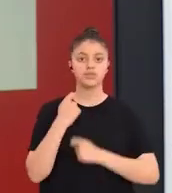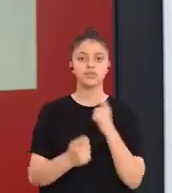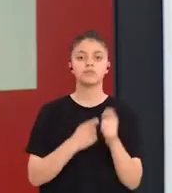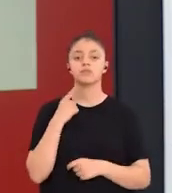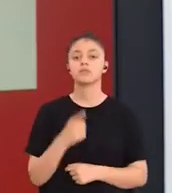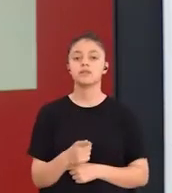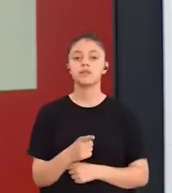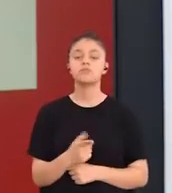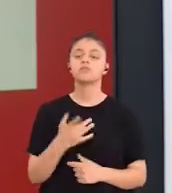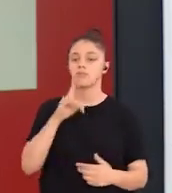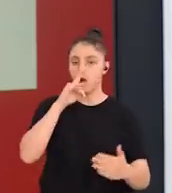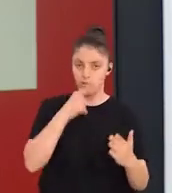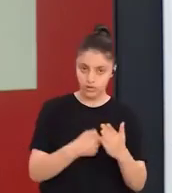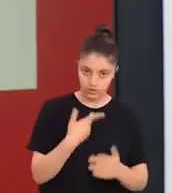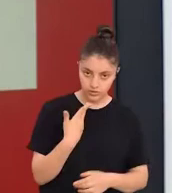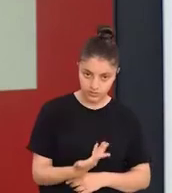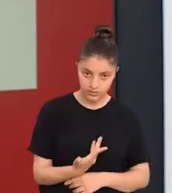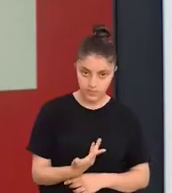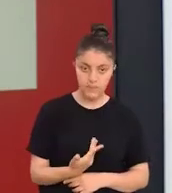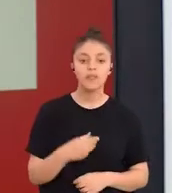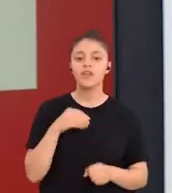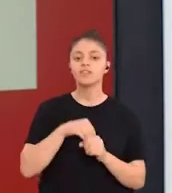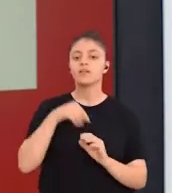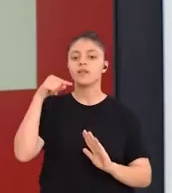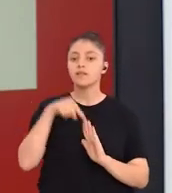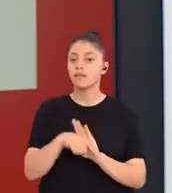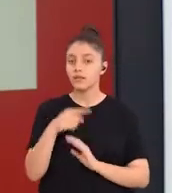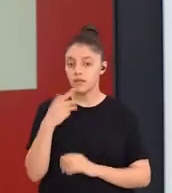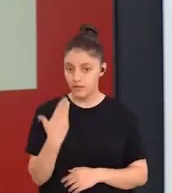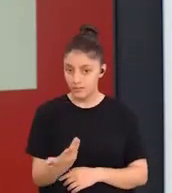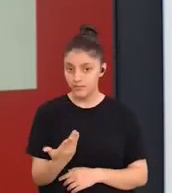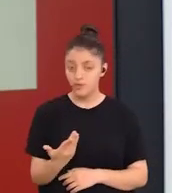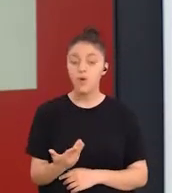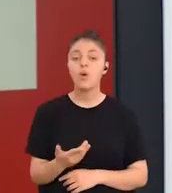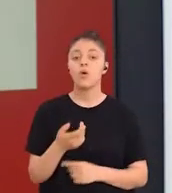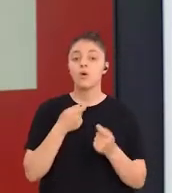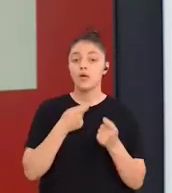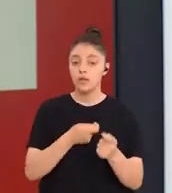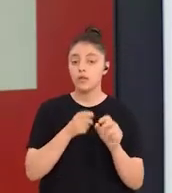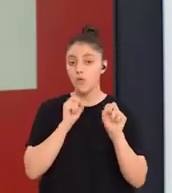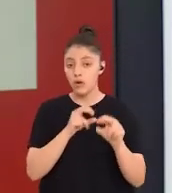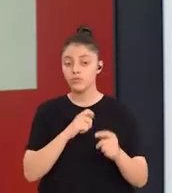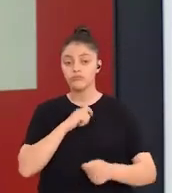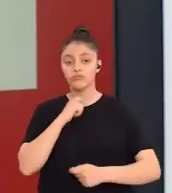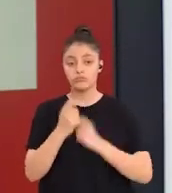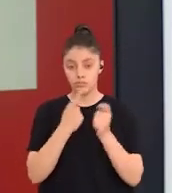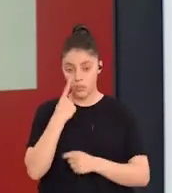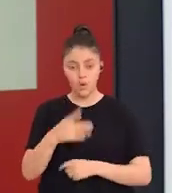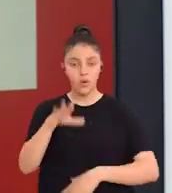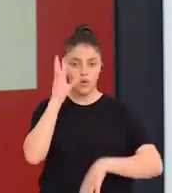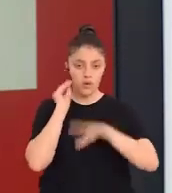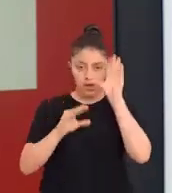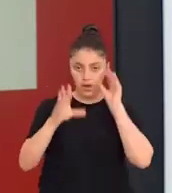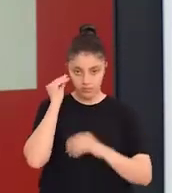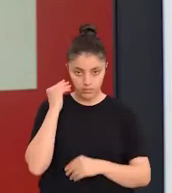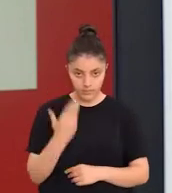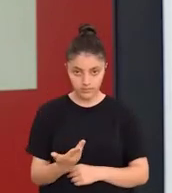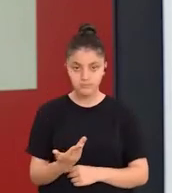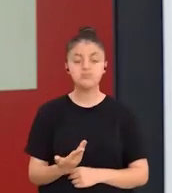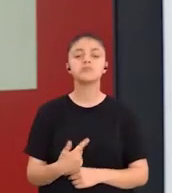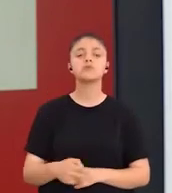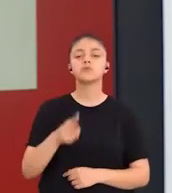aşamasında hem amaçlara hem içeriklere hem öğretme öğrenme süreçlerine hem de